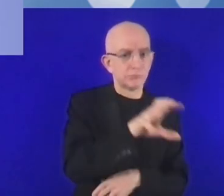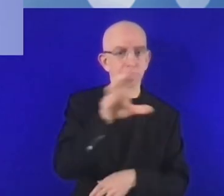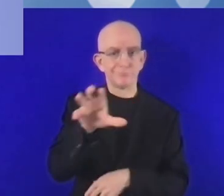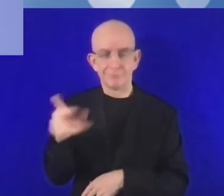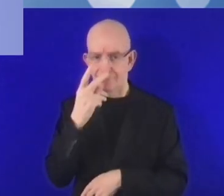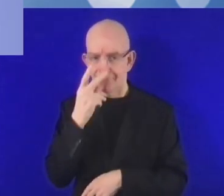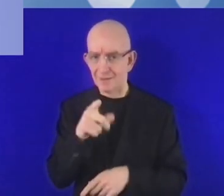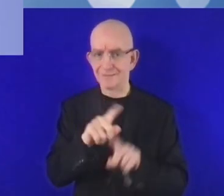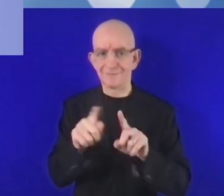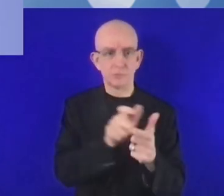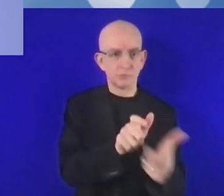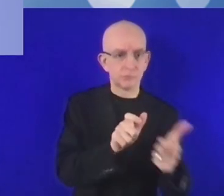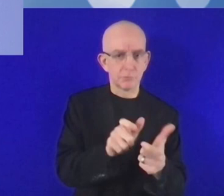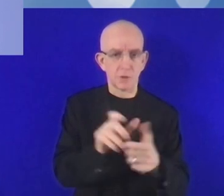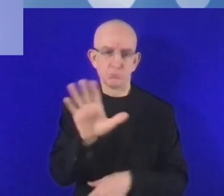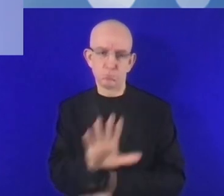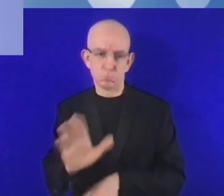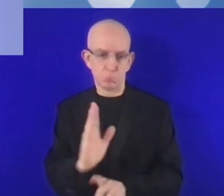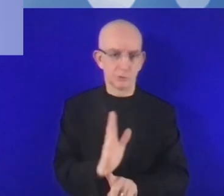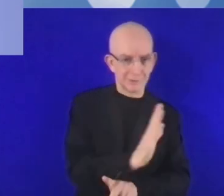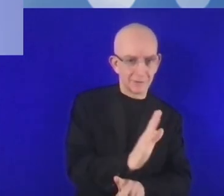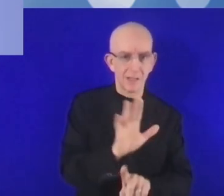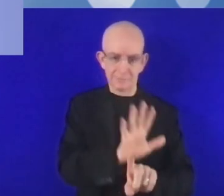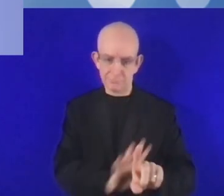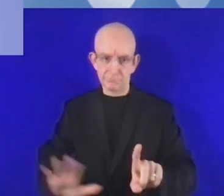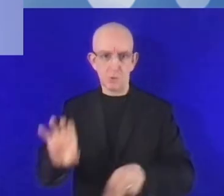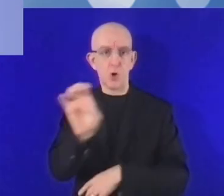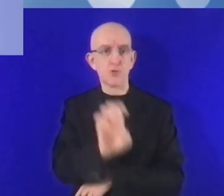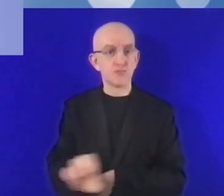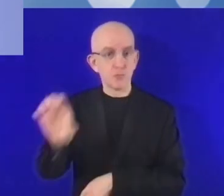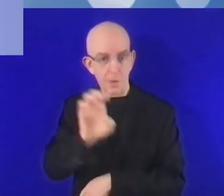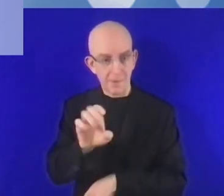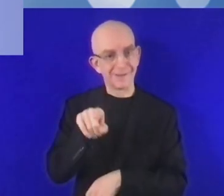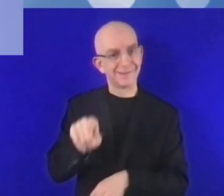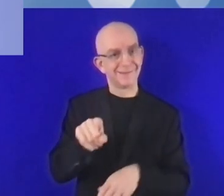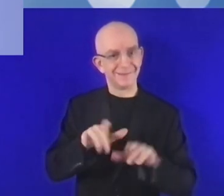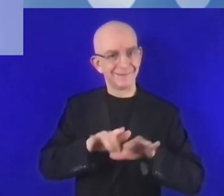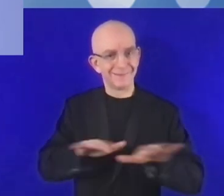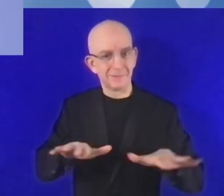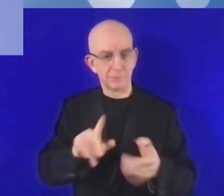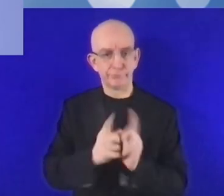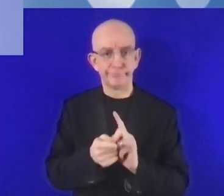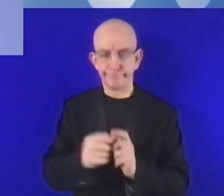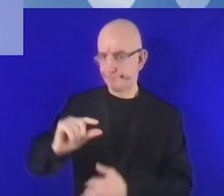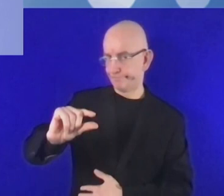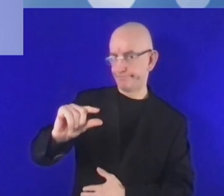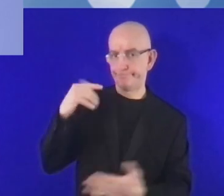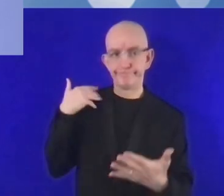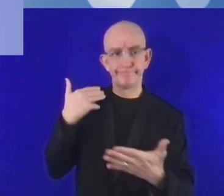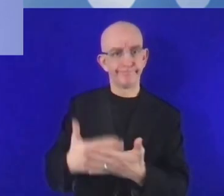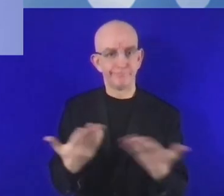ومختلف المجالات للدول الأعضاء. نحن نعلم أن مستوى ودرجة الرقمنا